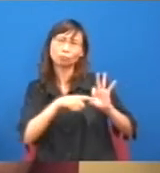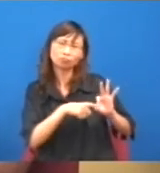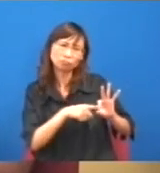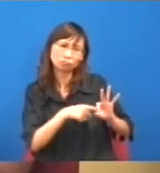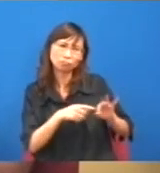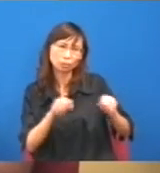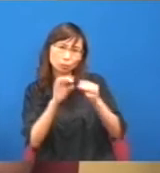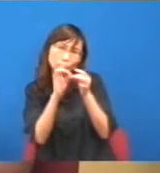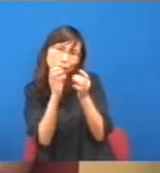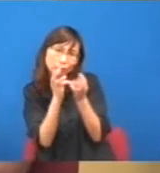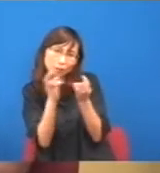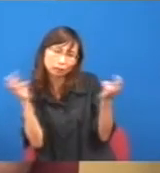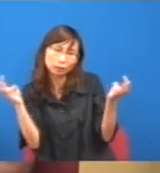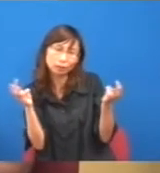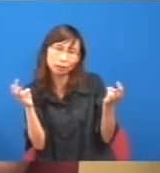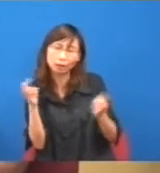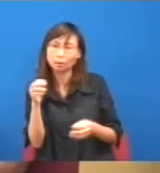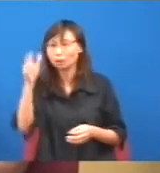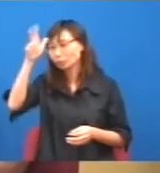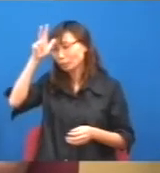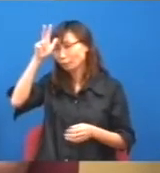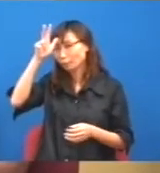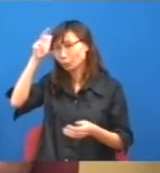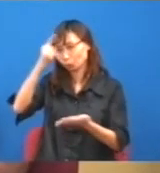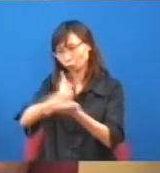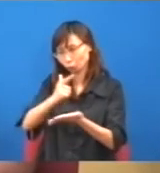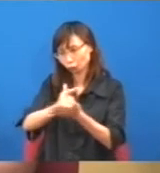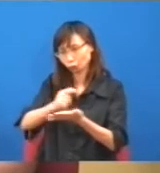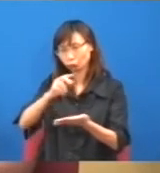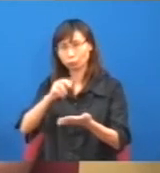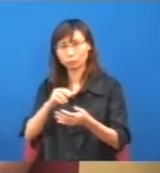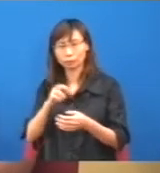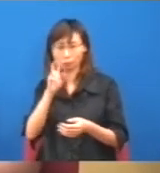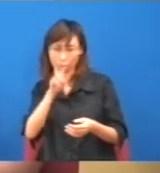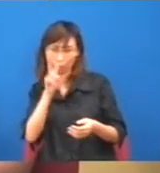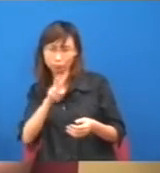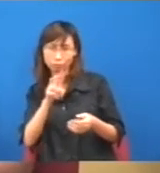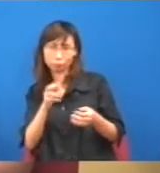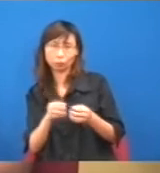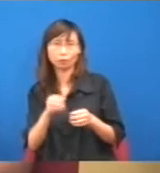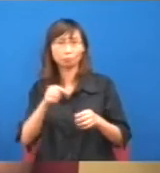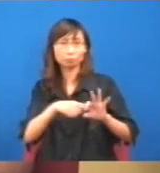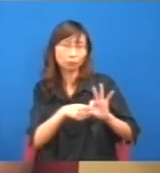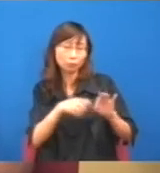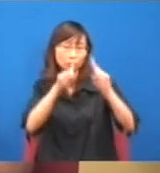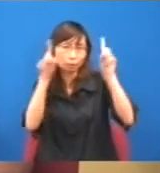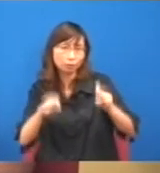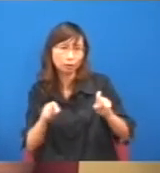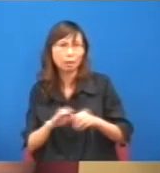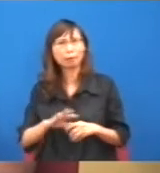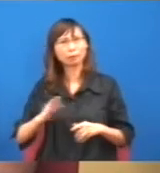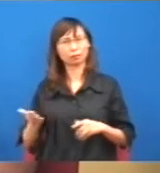政府重視貧窮問題,但是,喂,我說貧窮線而已,不代表我要做事,所以我想,